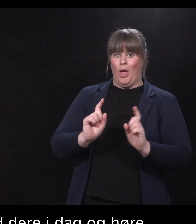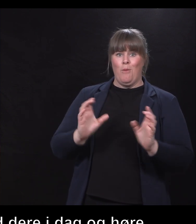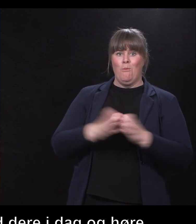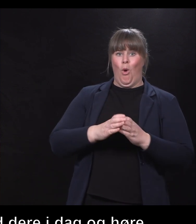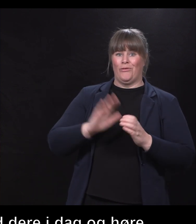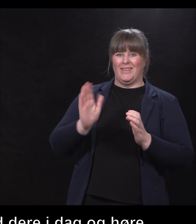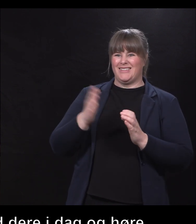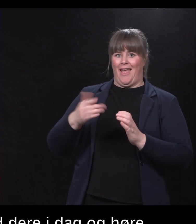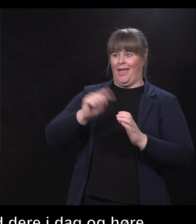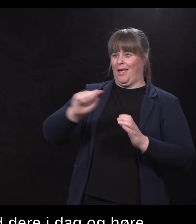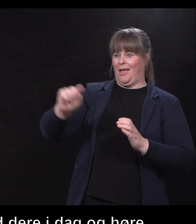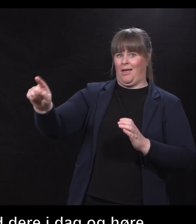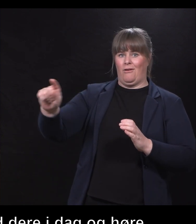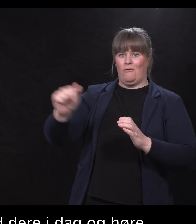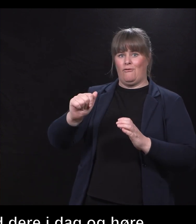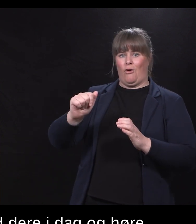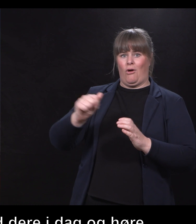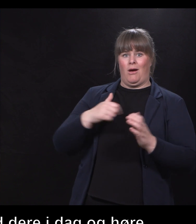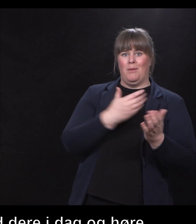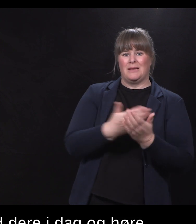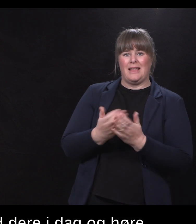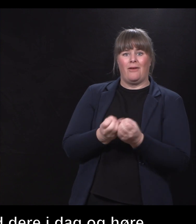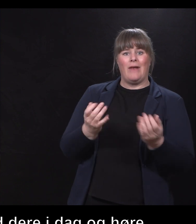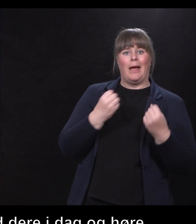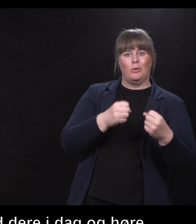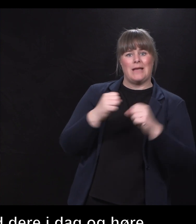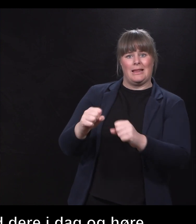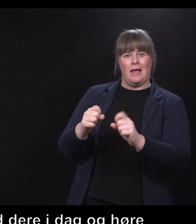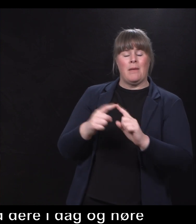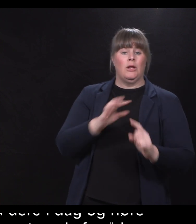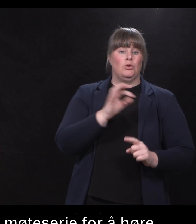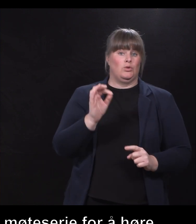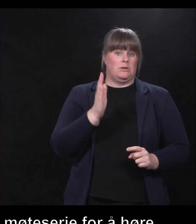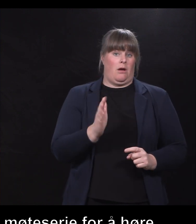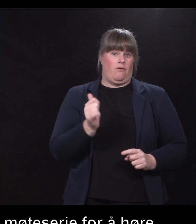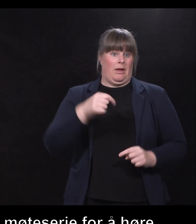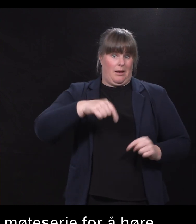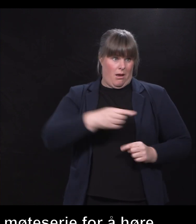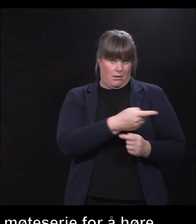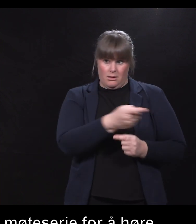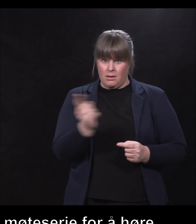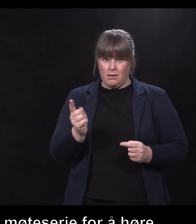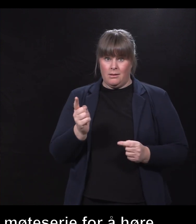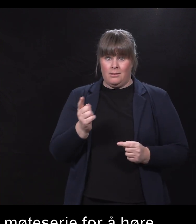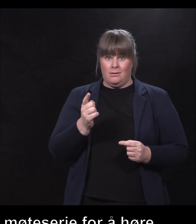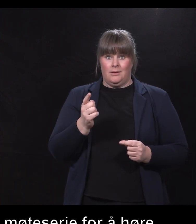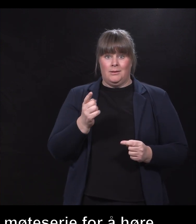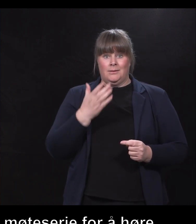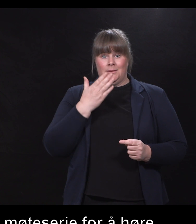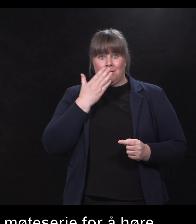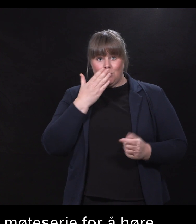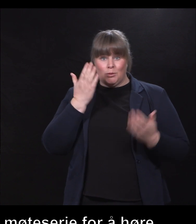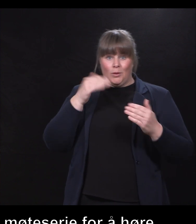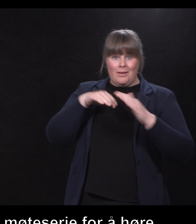for å høre om flere prosjekter, men tusen hjertelig takk for at dere ble med oss i dag, og velg igjen til både seilaser